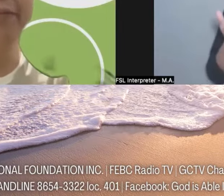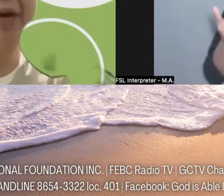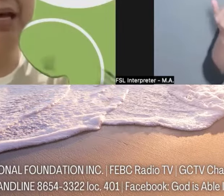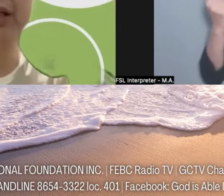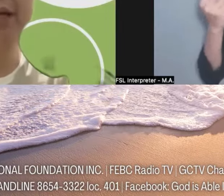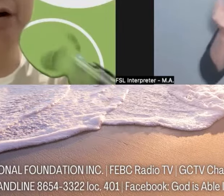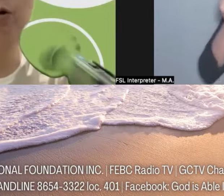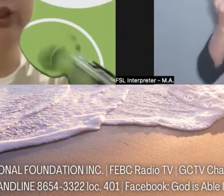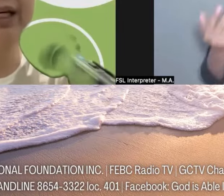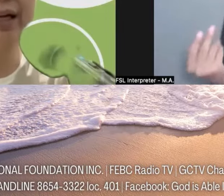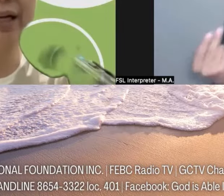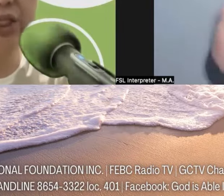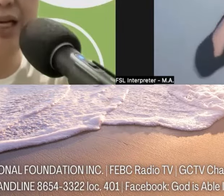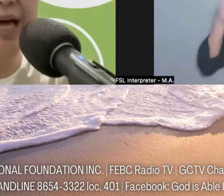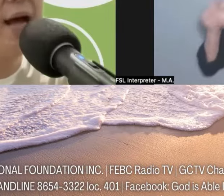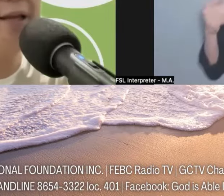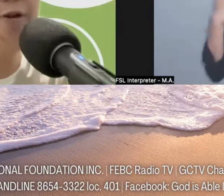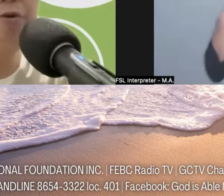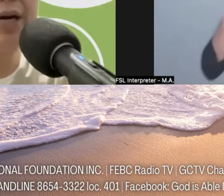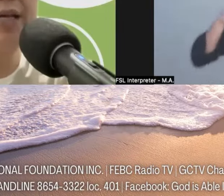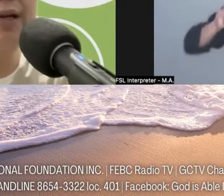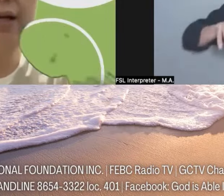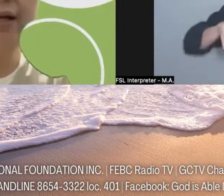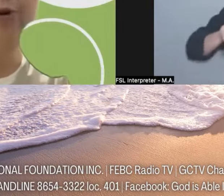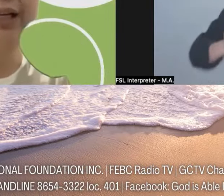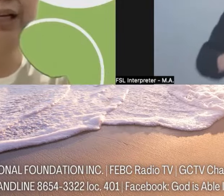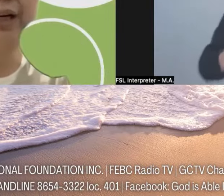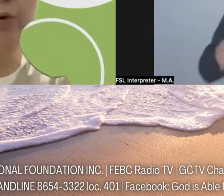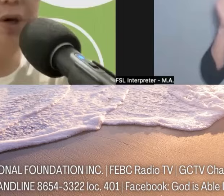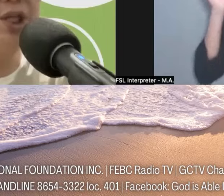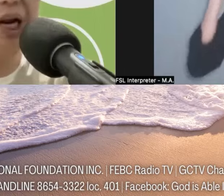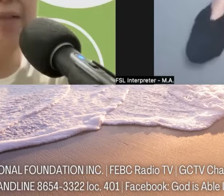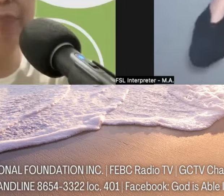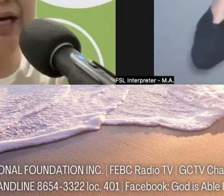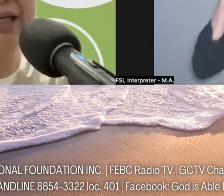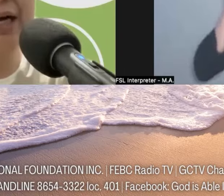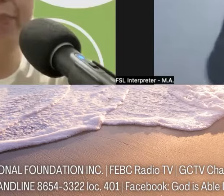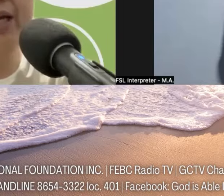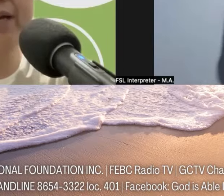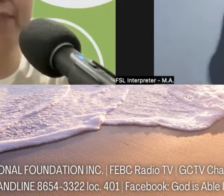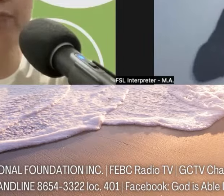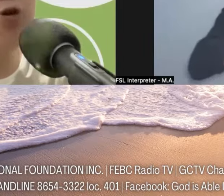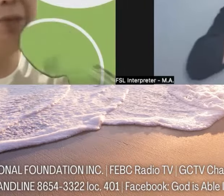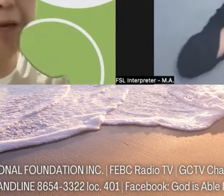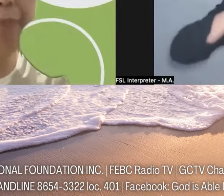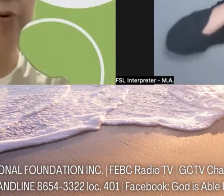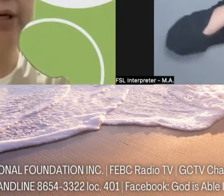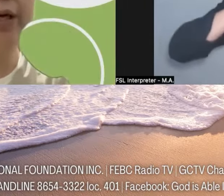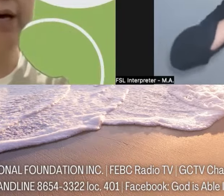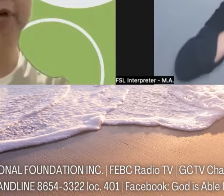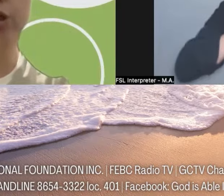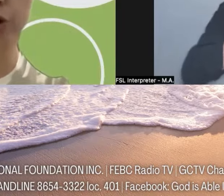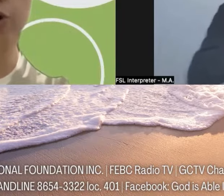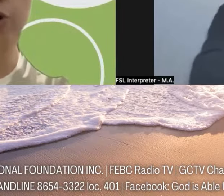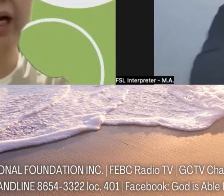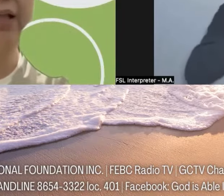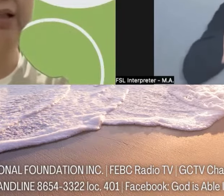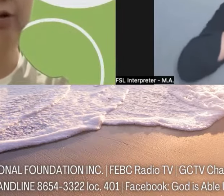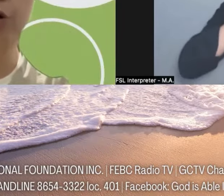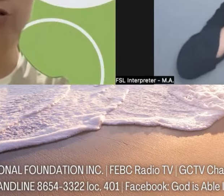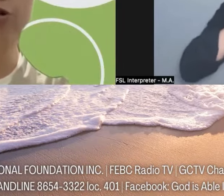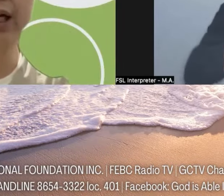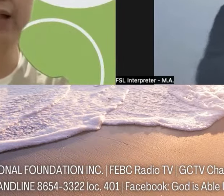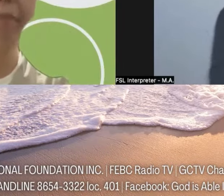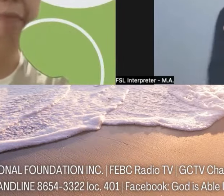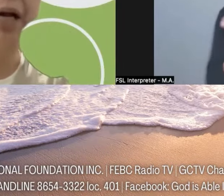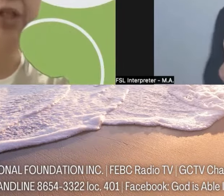at may iba't iba ho siyang karanasan na atin hoong maririnig ngayon. Una sa lahat mga kagapay, posible po na ang pastor, alagad